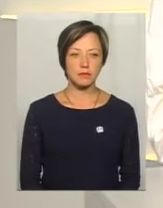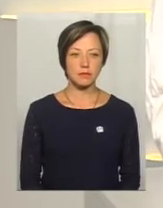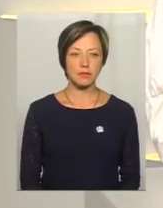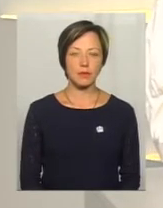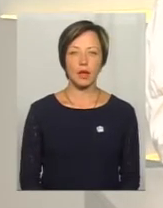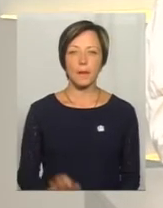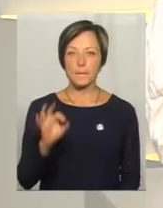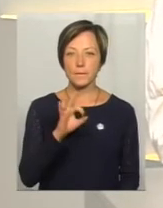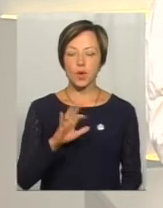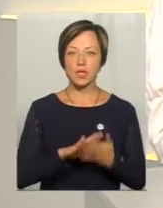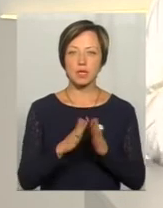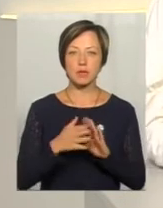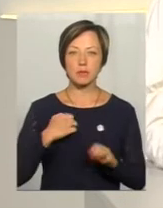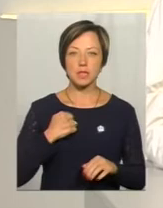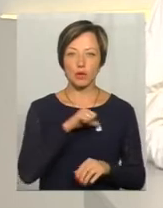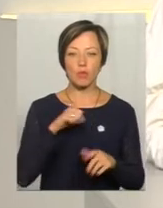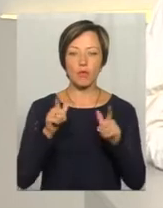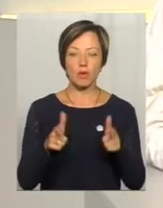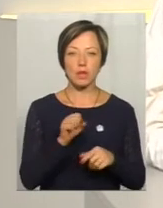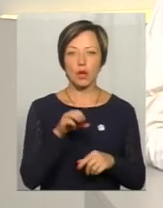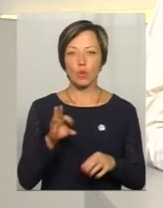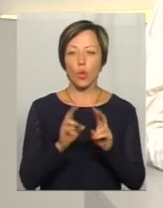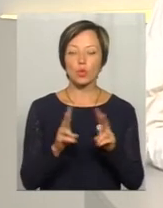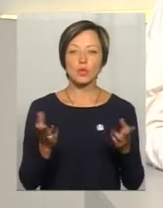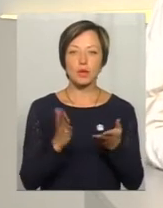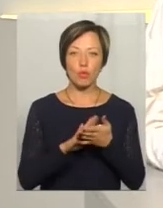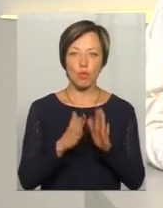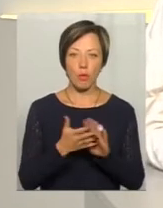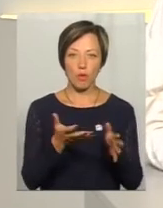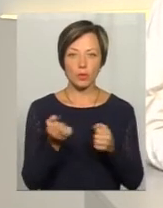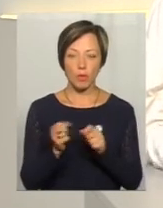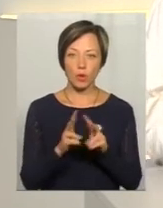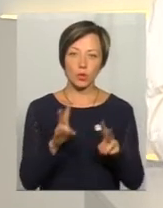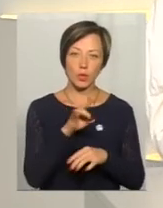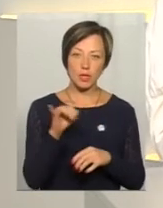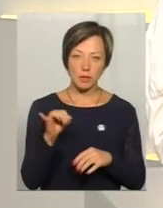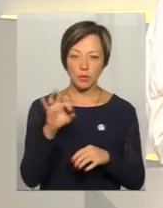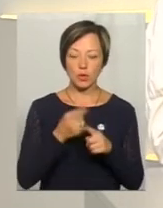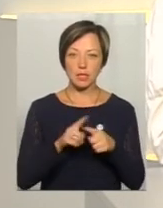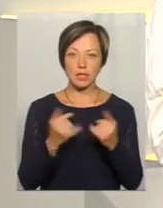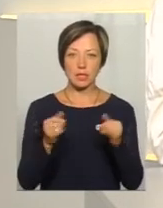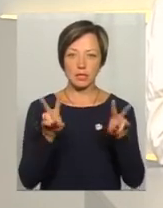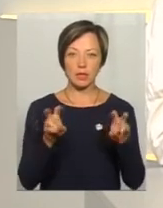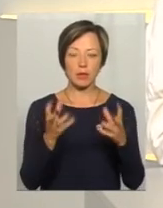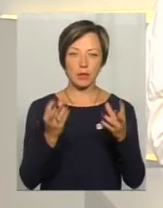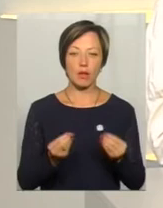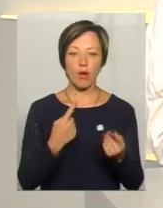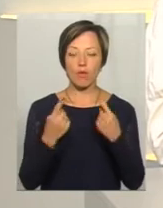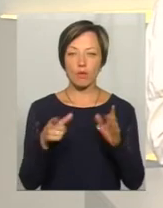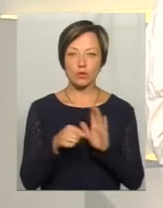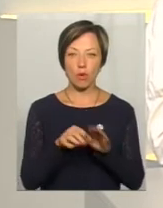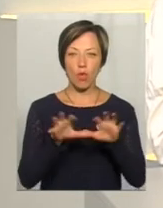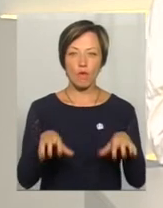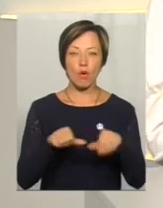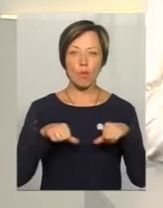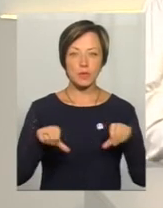Про статус бійця-добровольця АТО, хто і за яких умов його отримує, а хто ні, про це нині у темі дня говоримо із головою